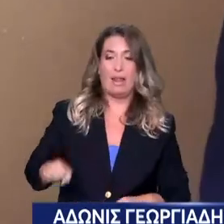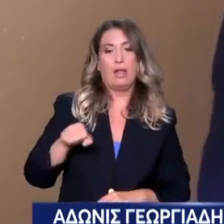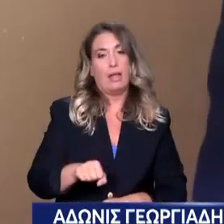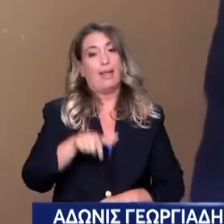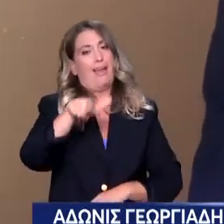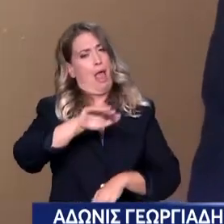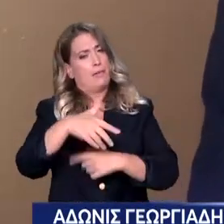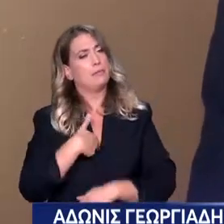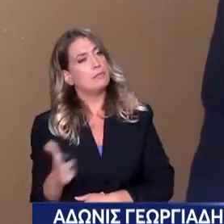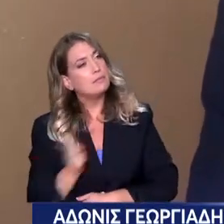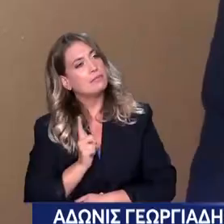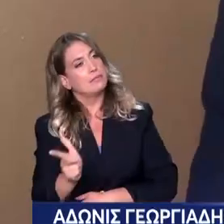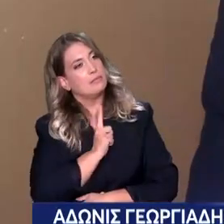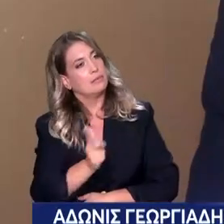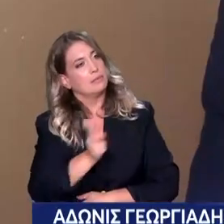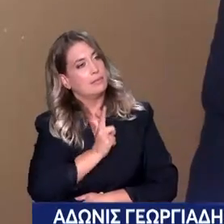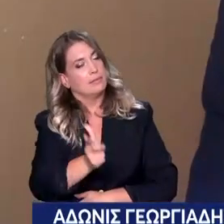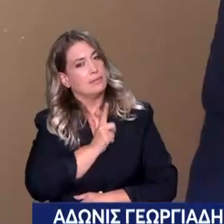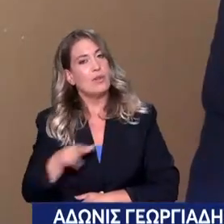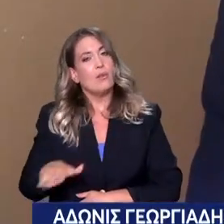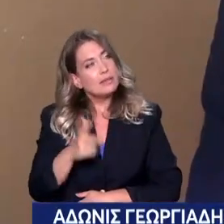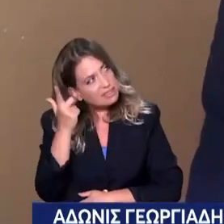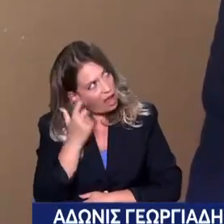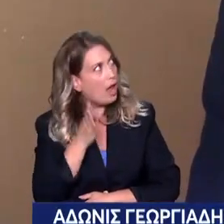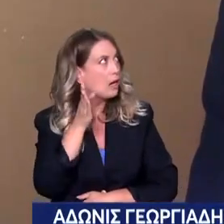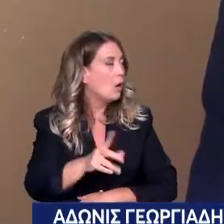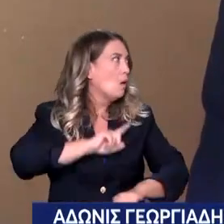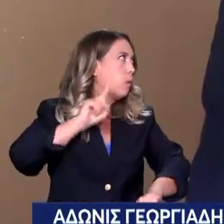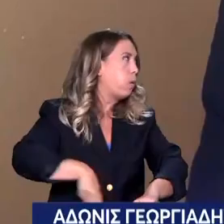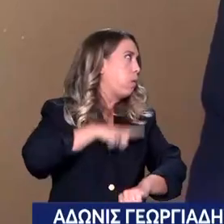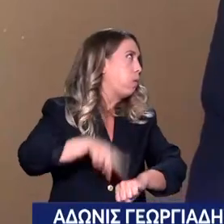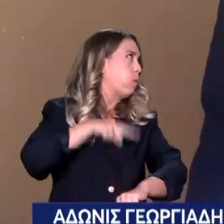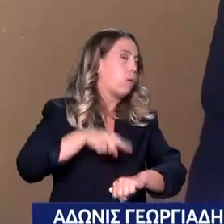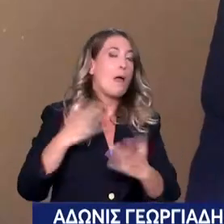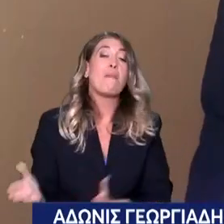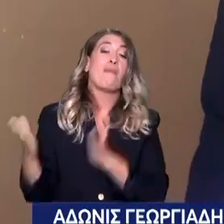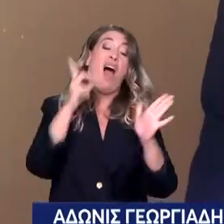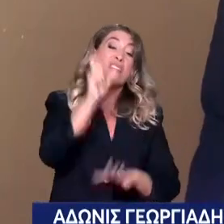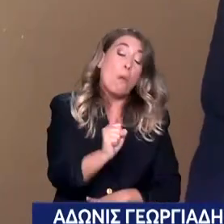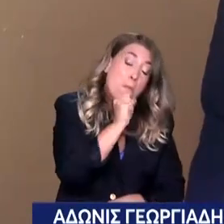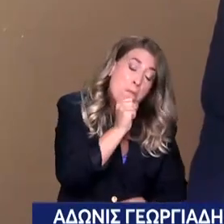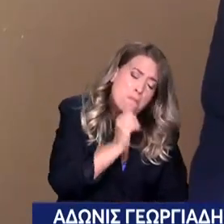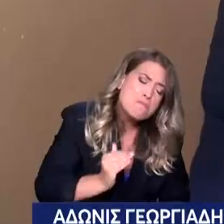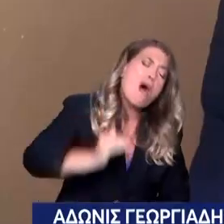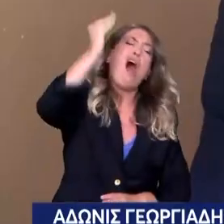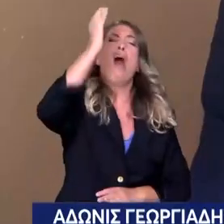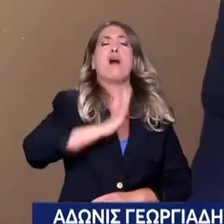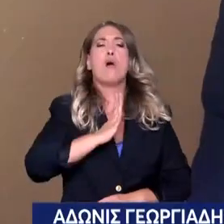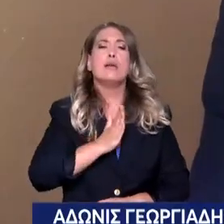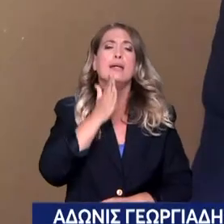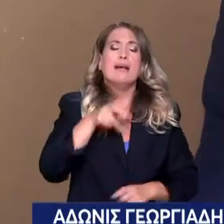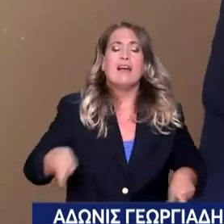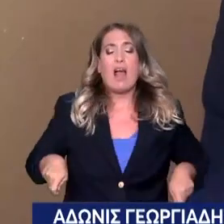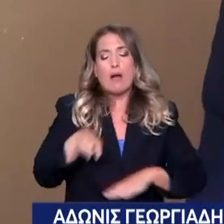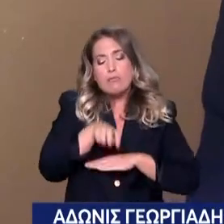εφημερία με το παιδί στην αγκαδιά και το ξέρετε ότι είναι έτσι. Και δεν είναι λαϊκισμός για ώρες. Όταν ένας ηλικιωμένος άνθρωπος μπορεί να περιμένει σε ένα